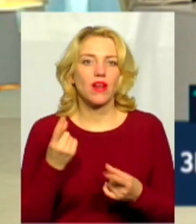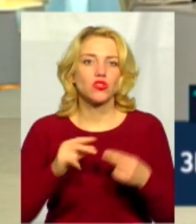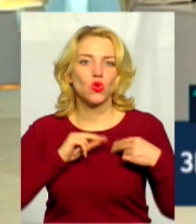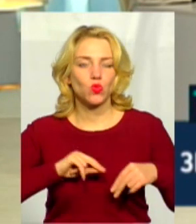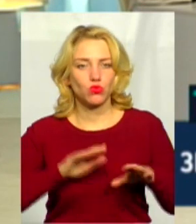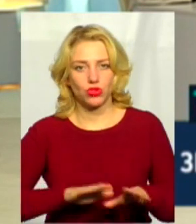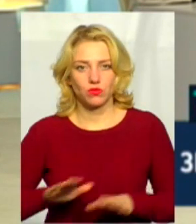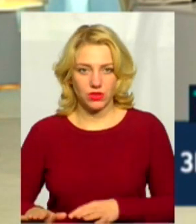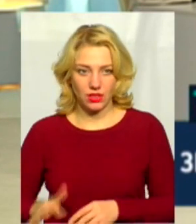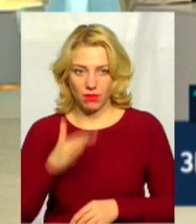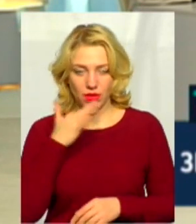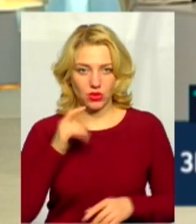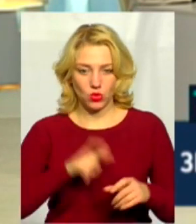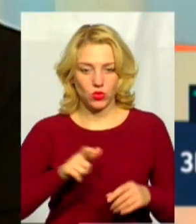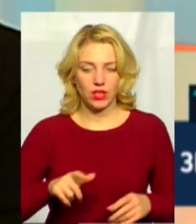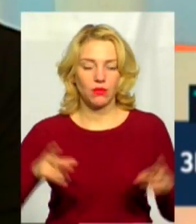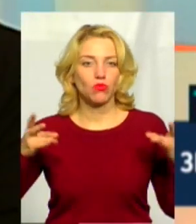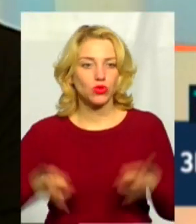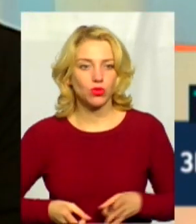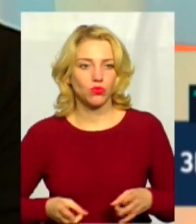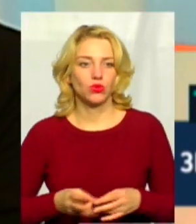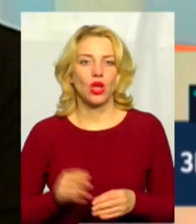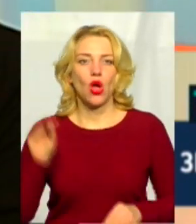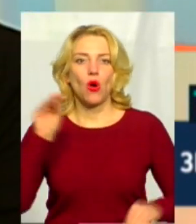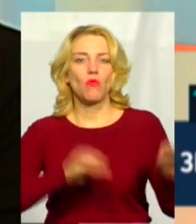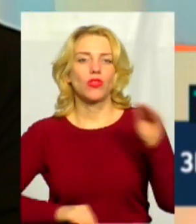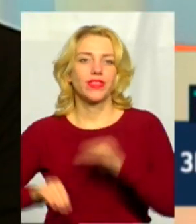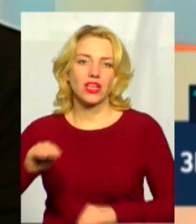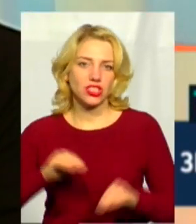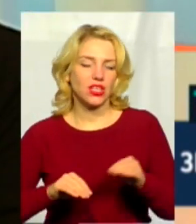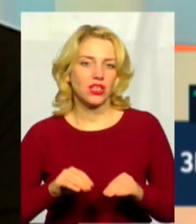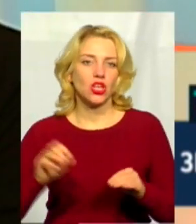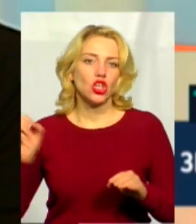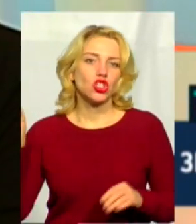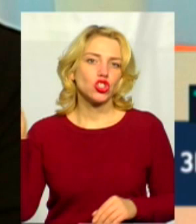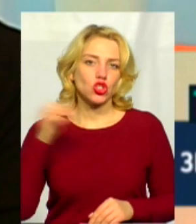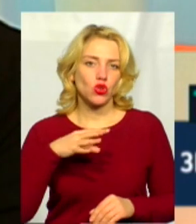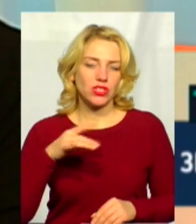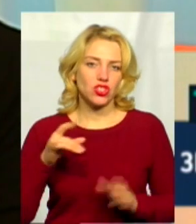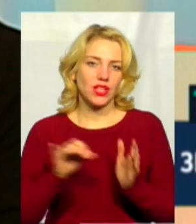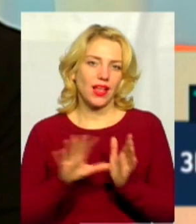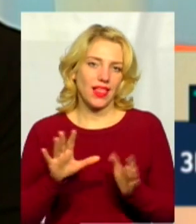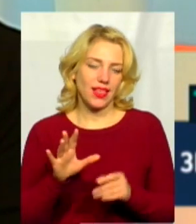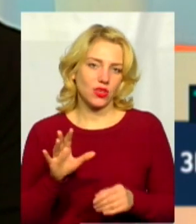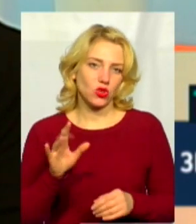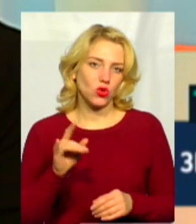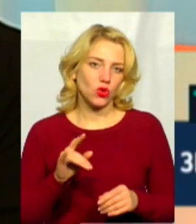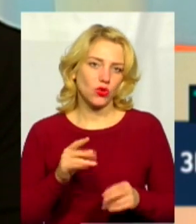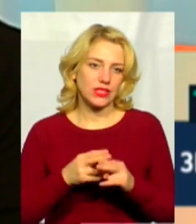що багато людей зараз потребують компаній, монтажників сонячних станцій. У нас з'являється розумна